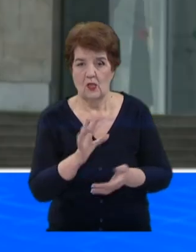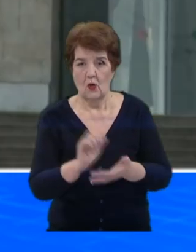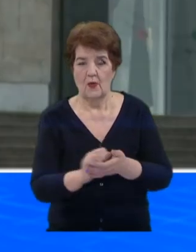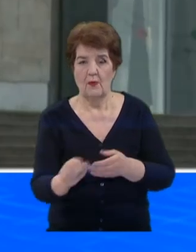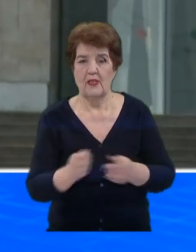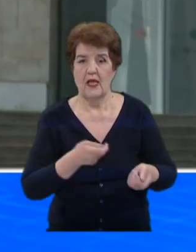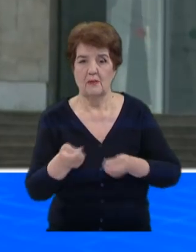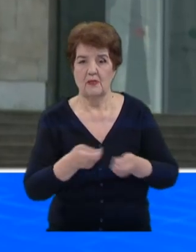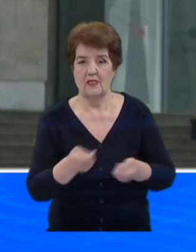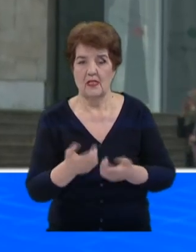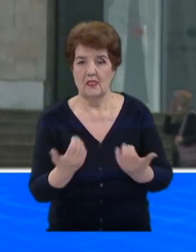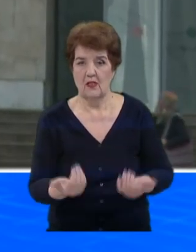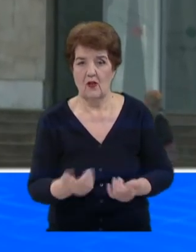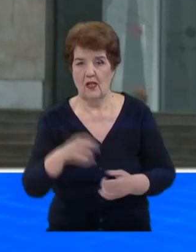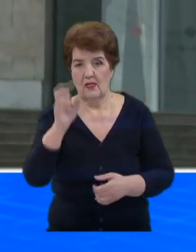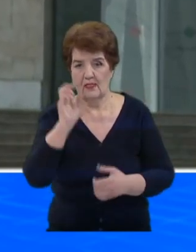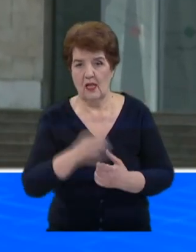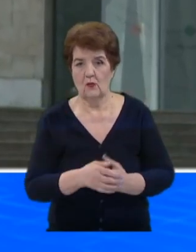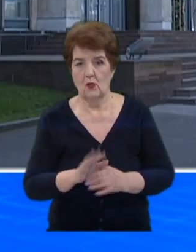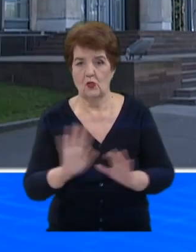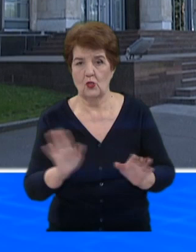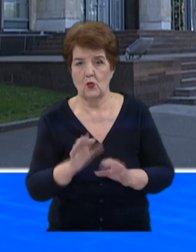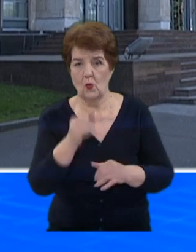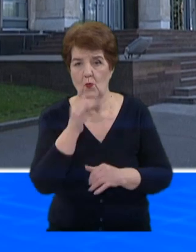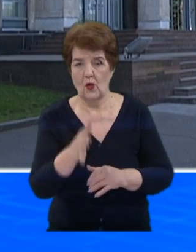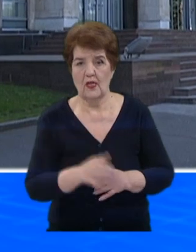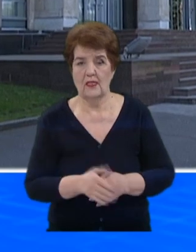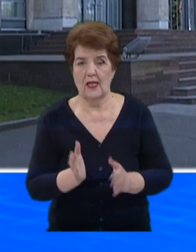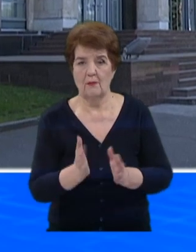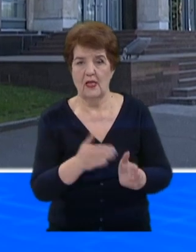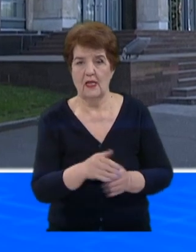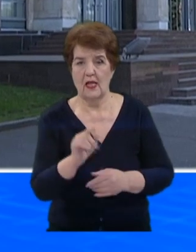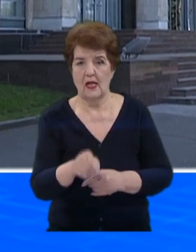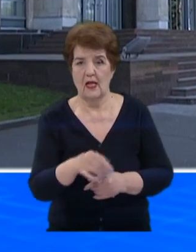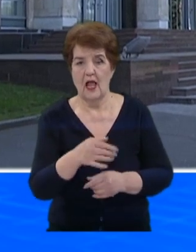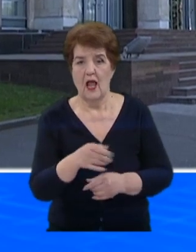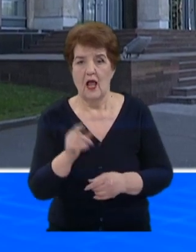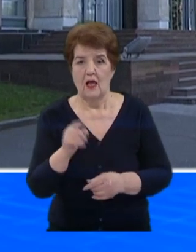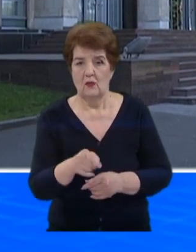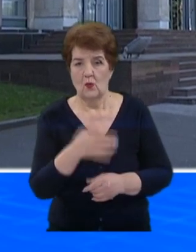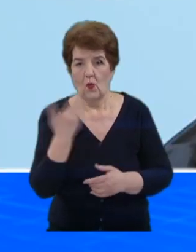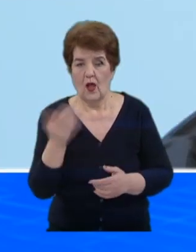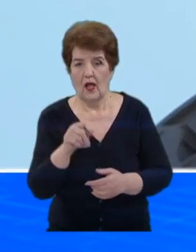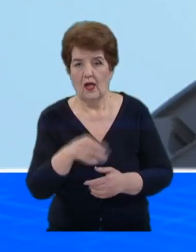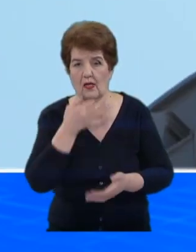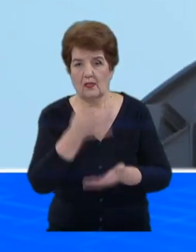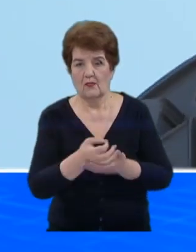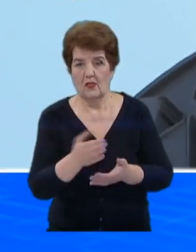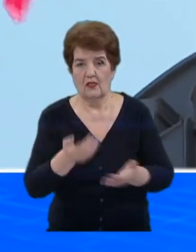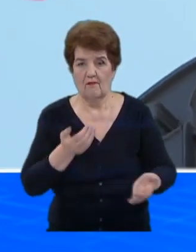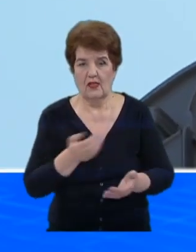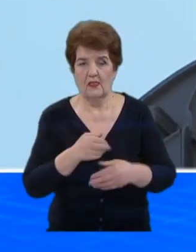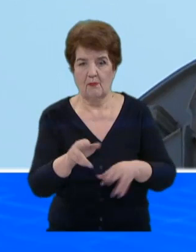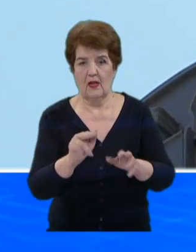administrarea treburilor curente ale statului și nu poate să facă remanieri inclusiv pentru că nu are aceleași responsabilități în fața